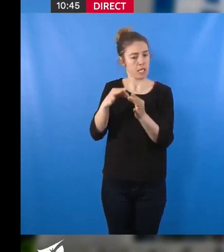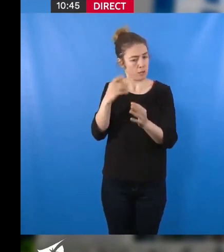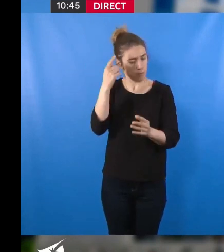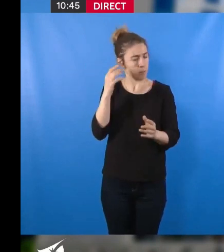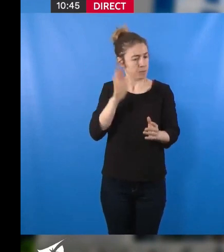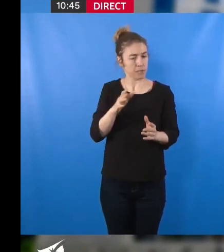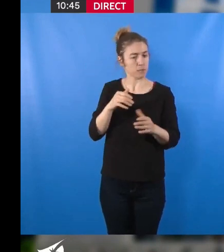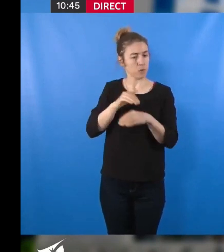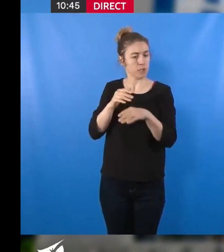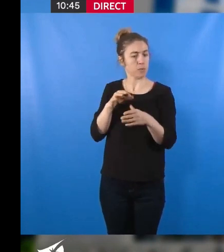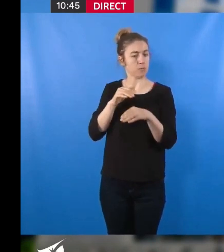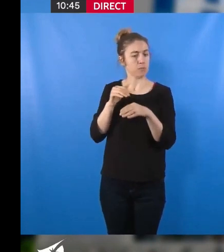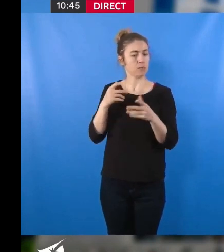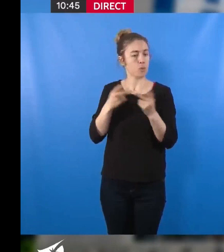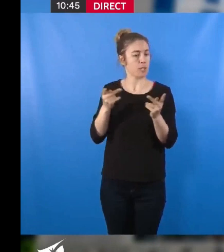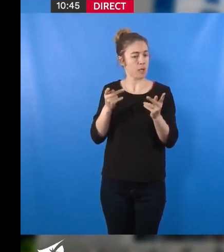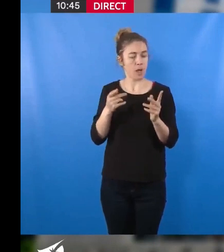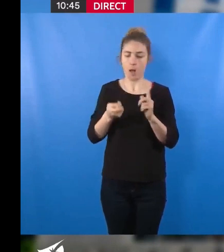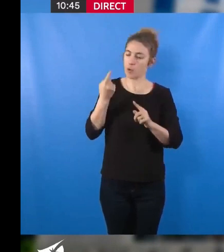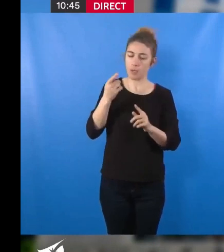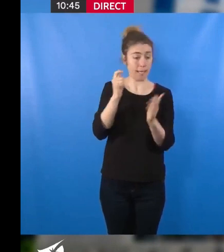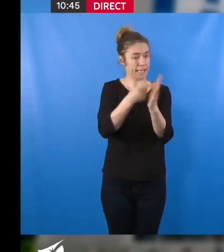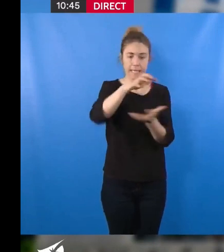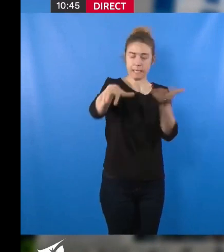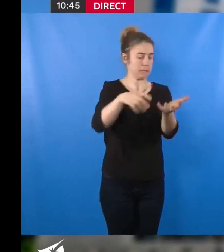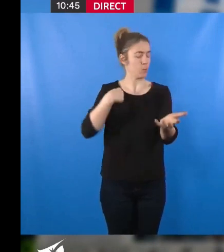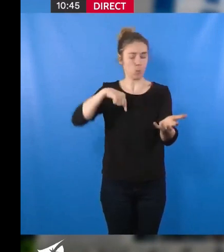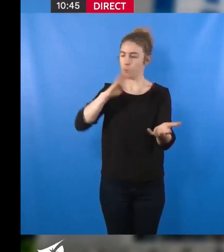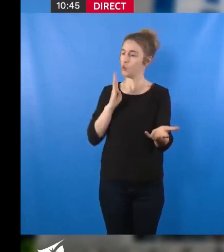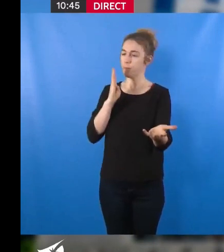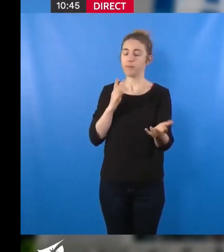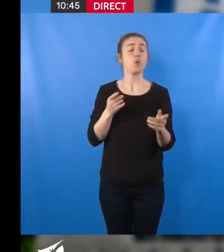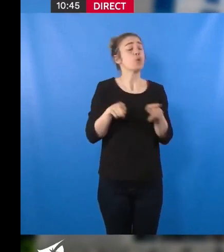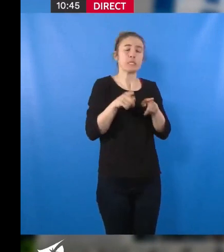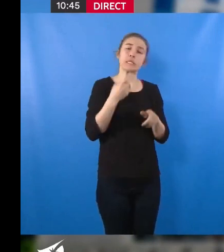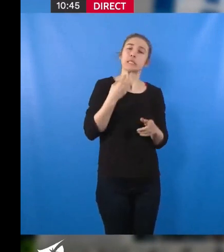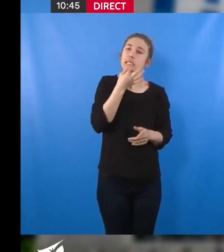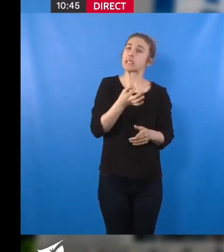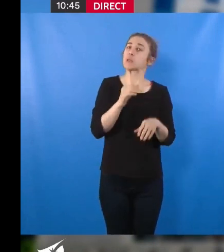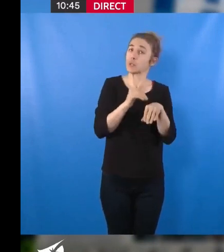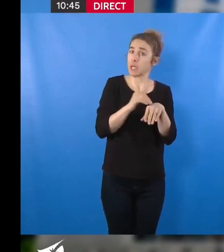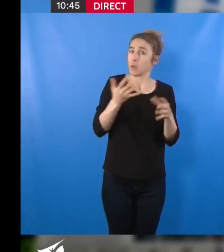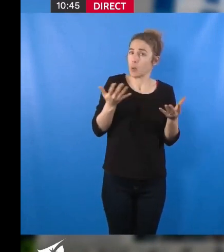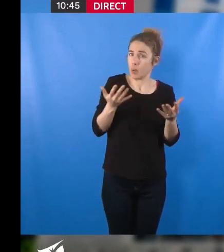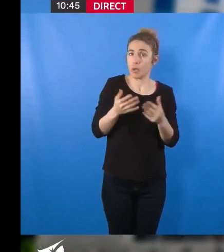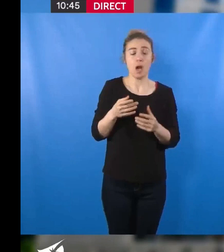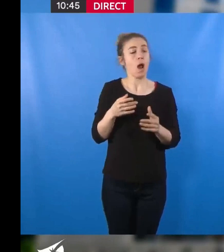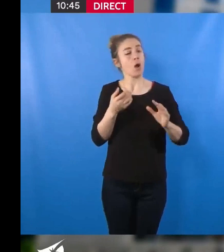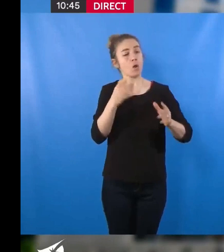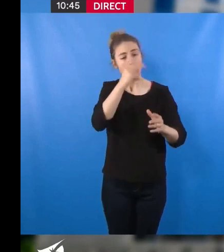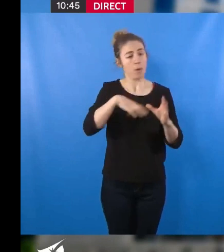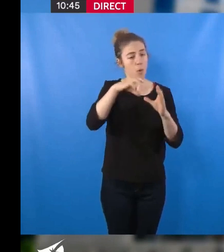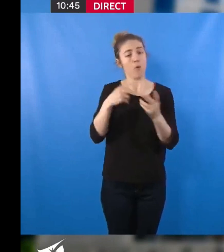une période de crise sans précédent. Les communistes préconisent également d'accélérer le positionnement de la métropole et des